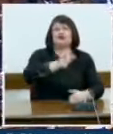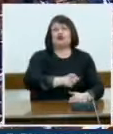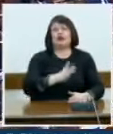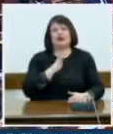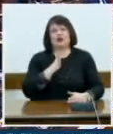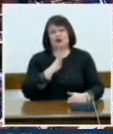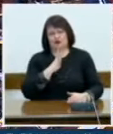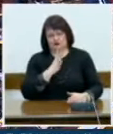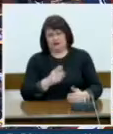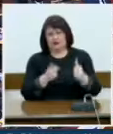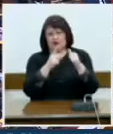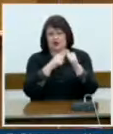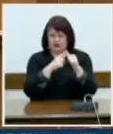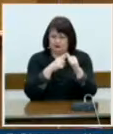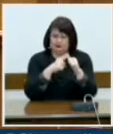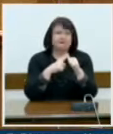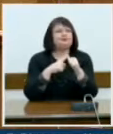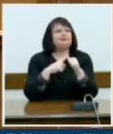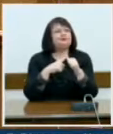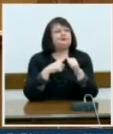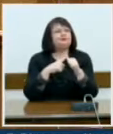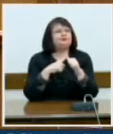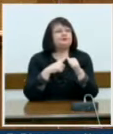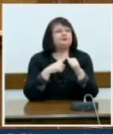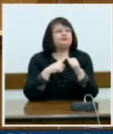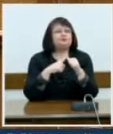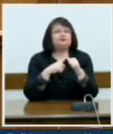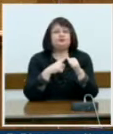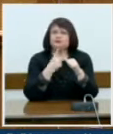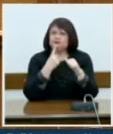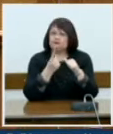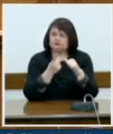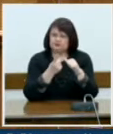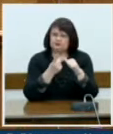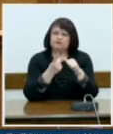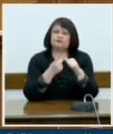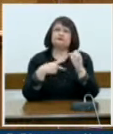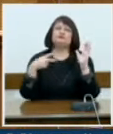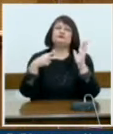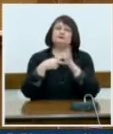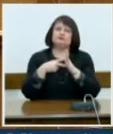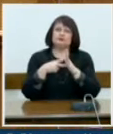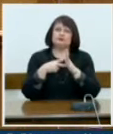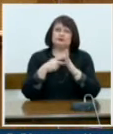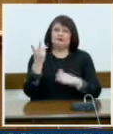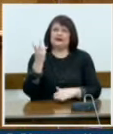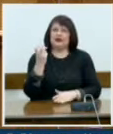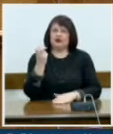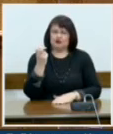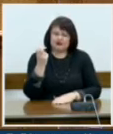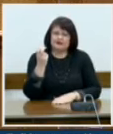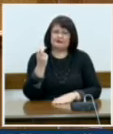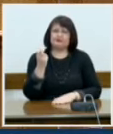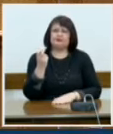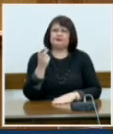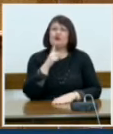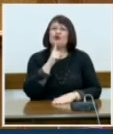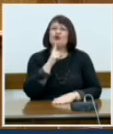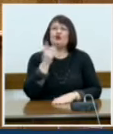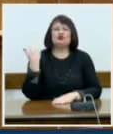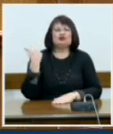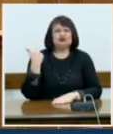Πρώτον, όπως συνέβη το 2020 και όπως έχω